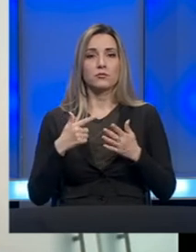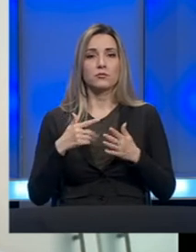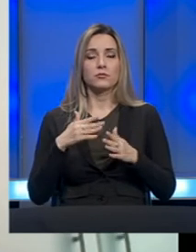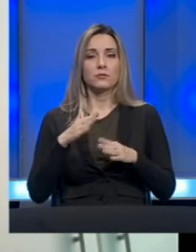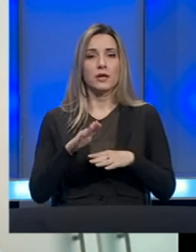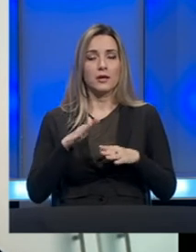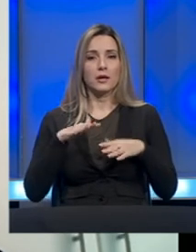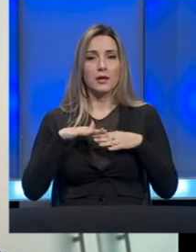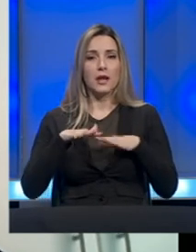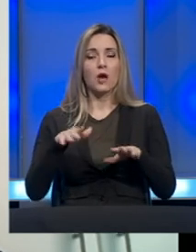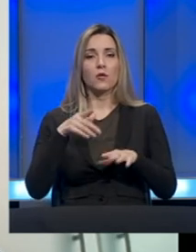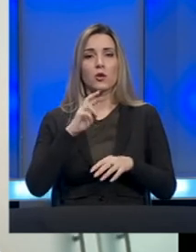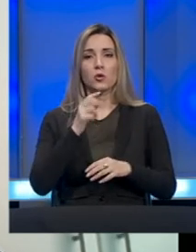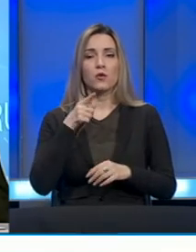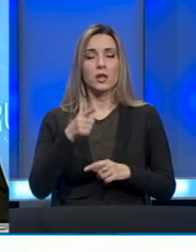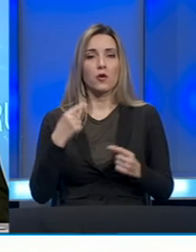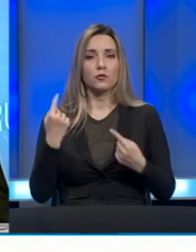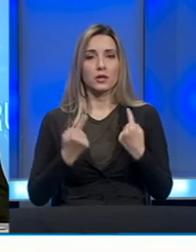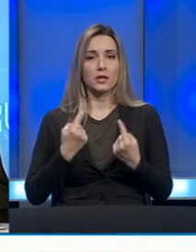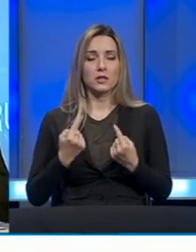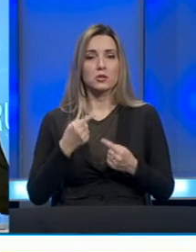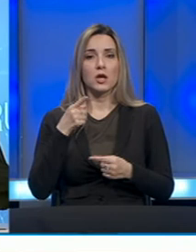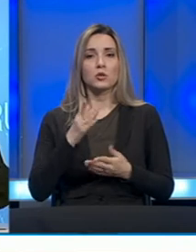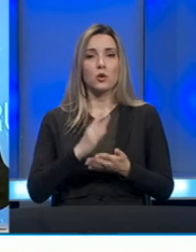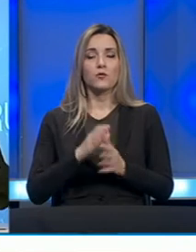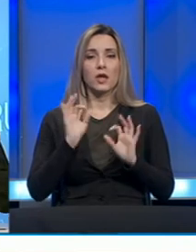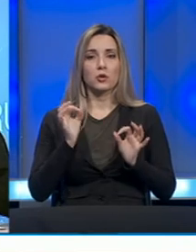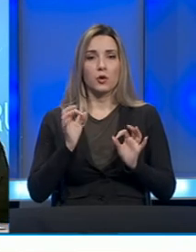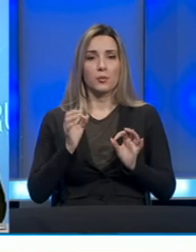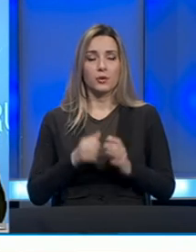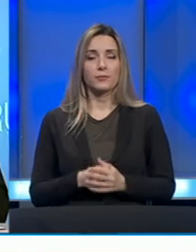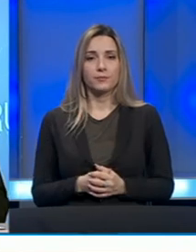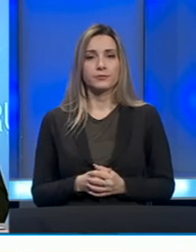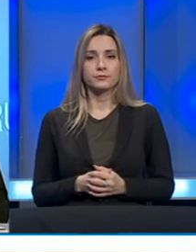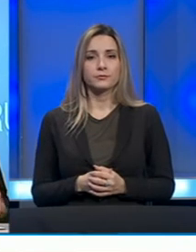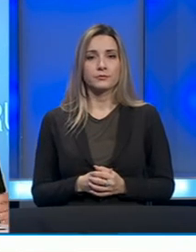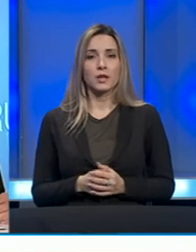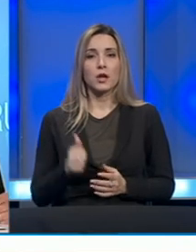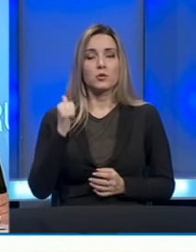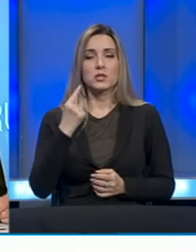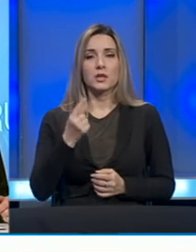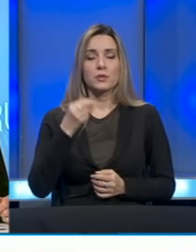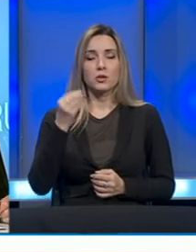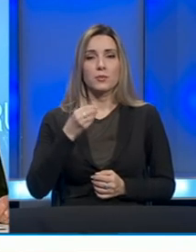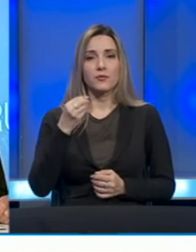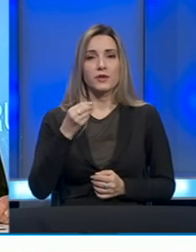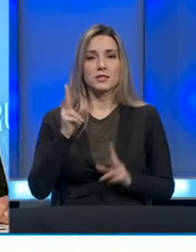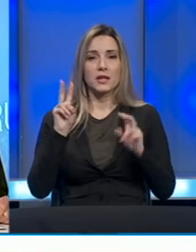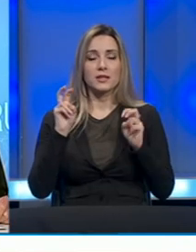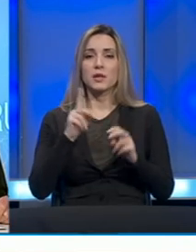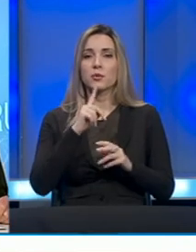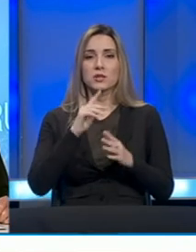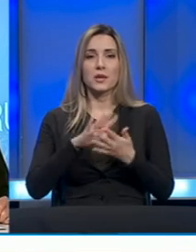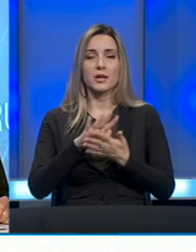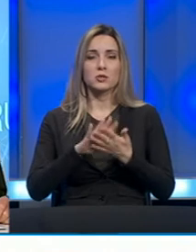smo odgovorili na ovu krizu. To je uvijek dobro. Jučer sam u jednom referisanju na temu u kojoj sam